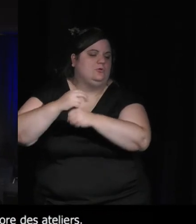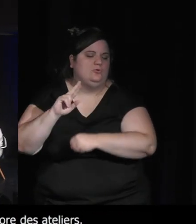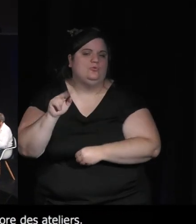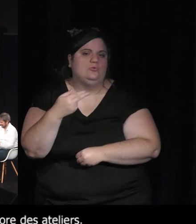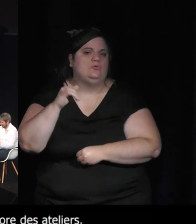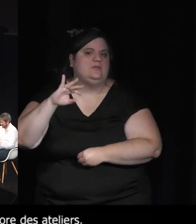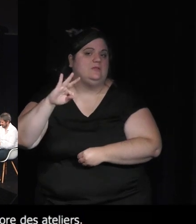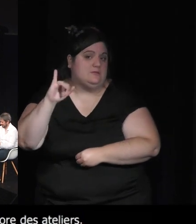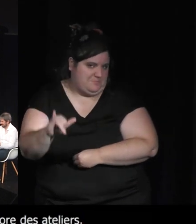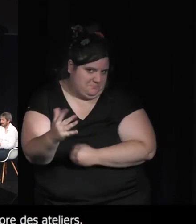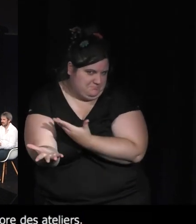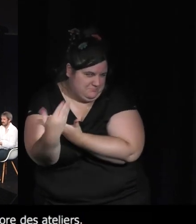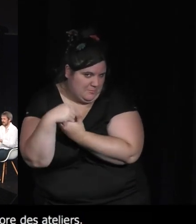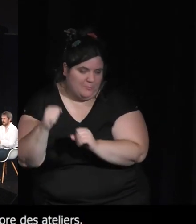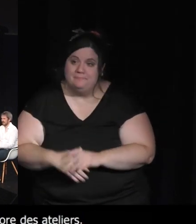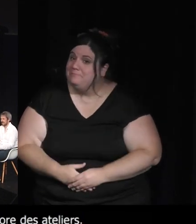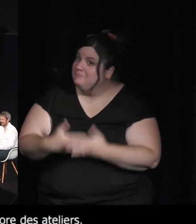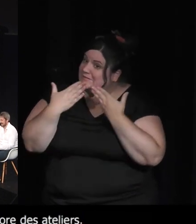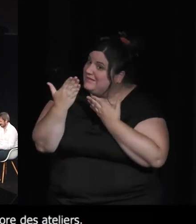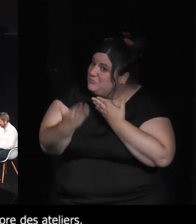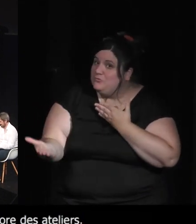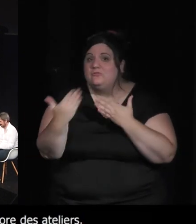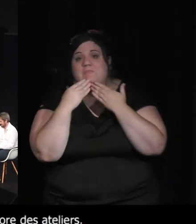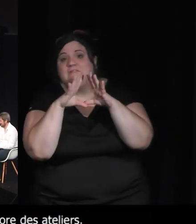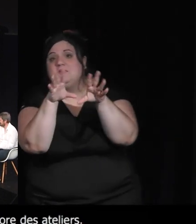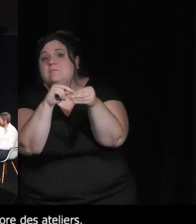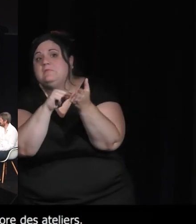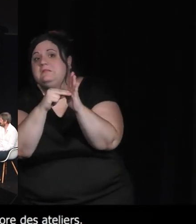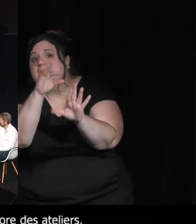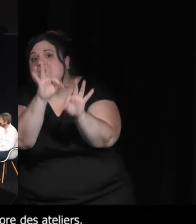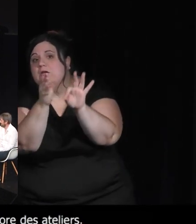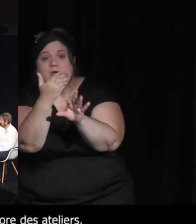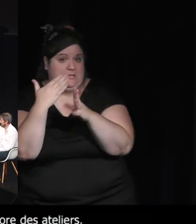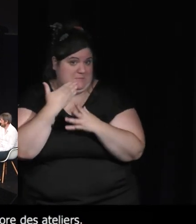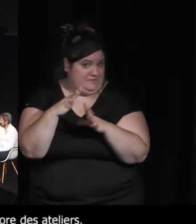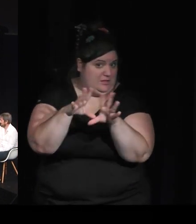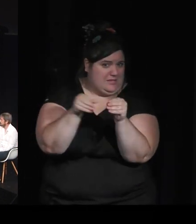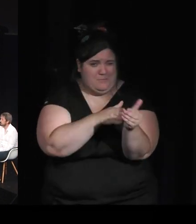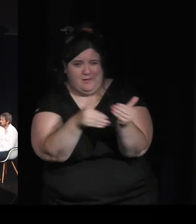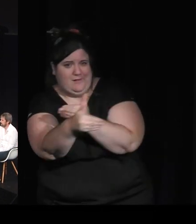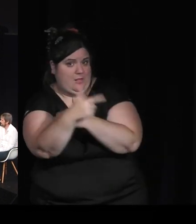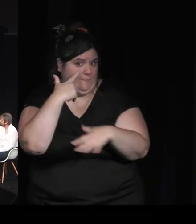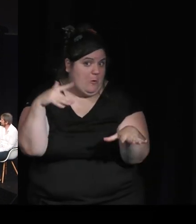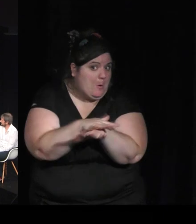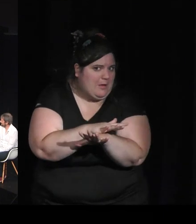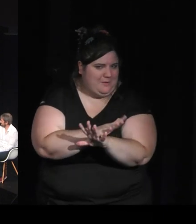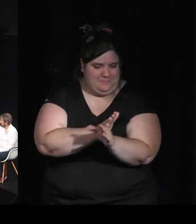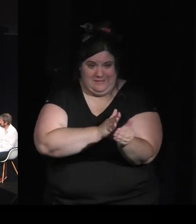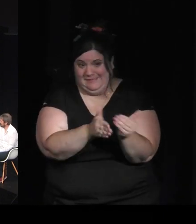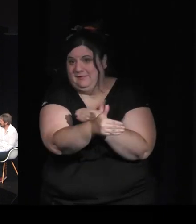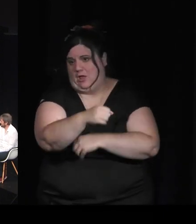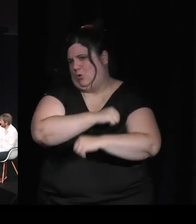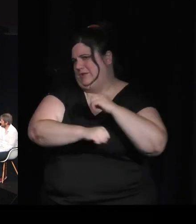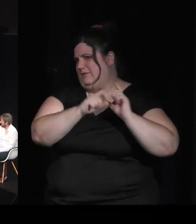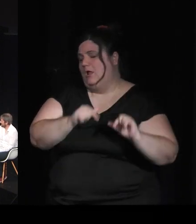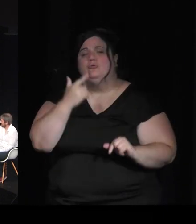régie qui nous ont accompagnés sur ces soirées et merci à toutes les équipes qui les organisent on les voit pas forcément on est même très absents